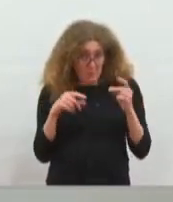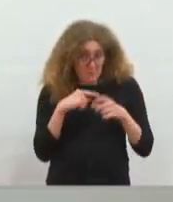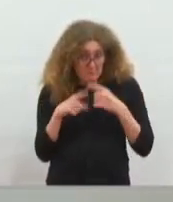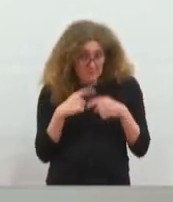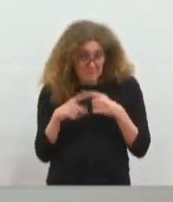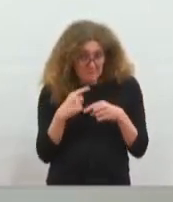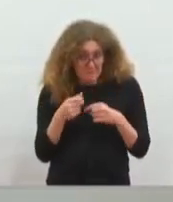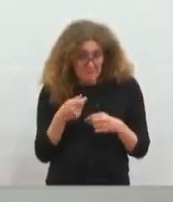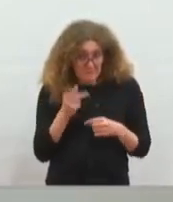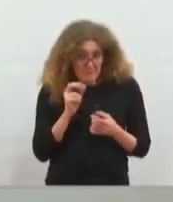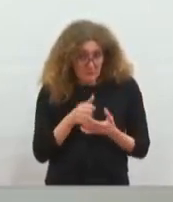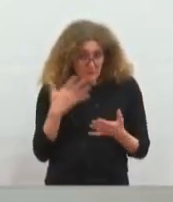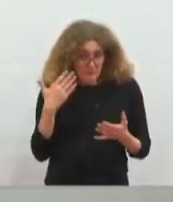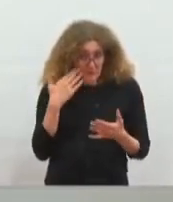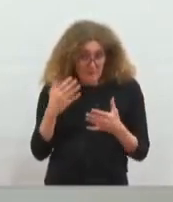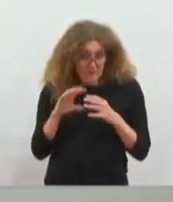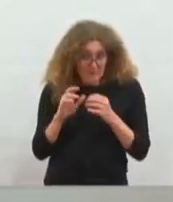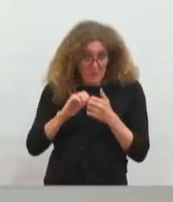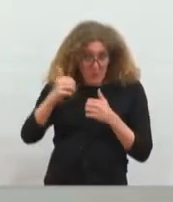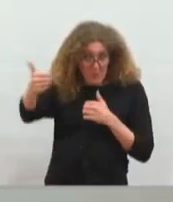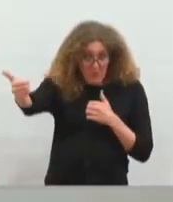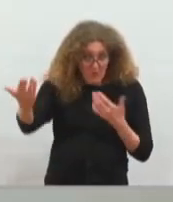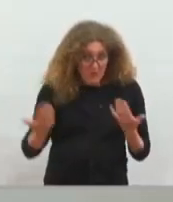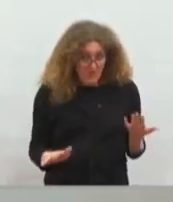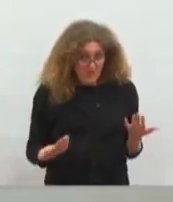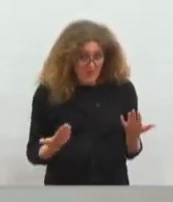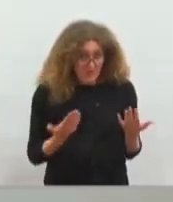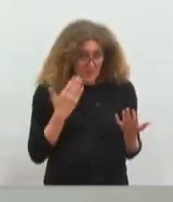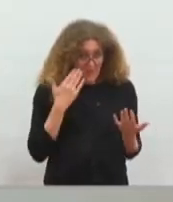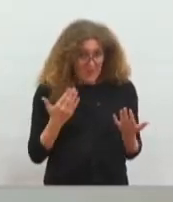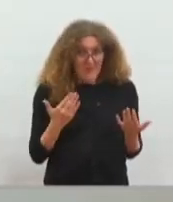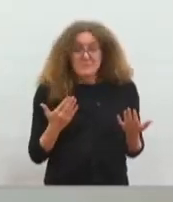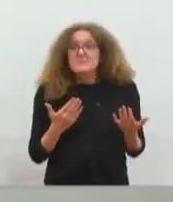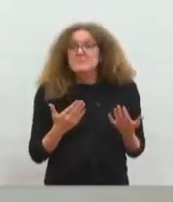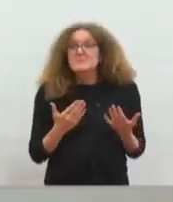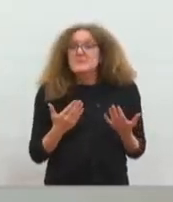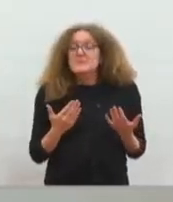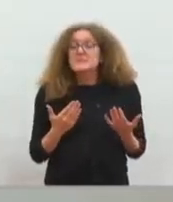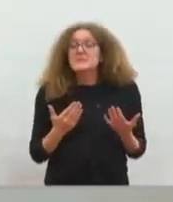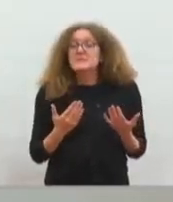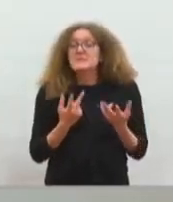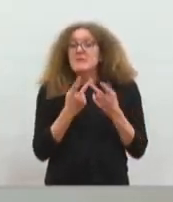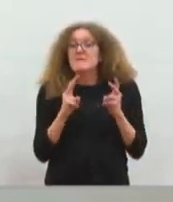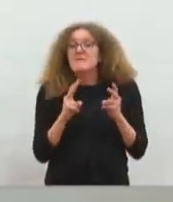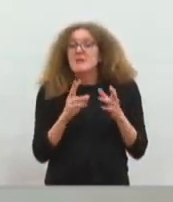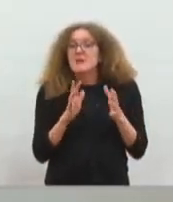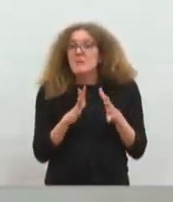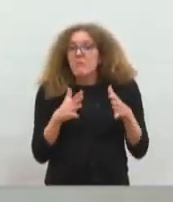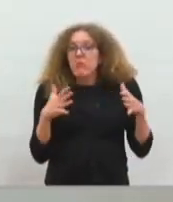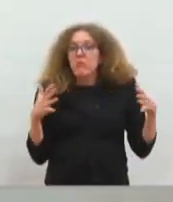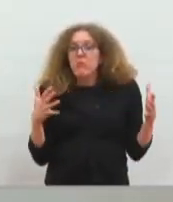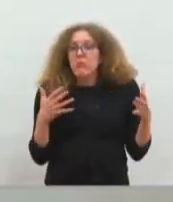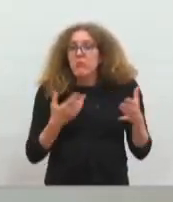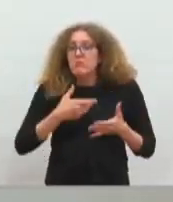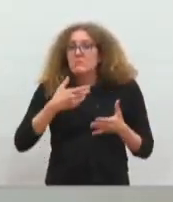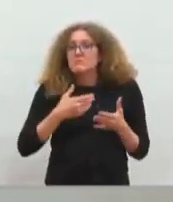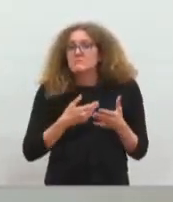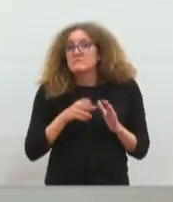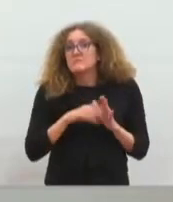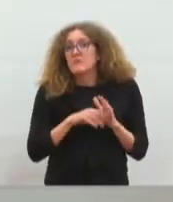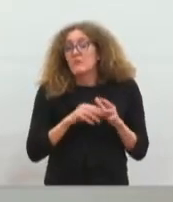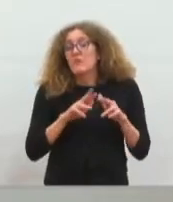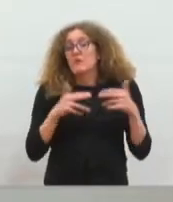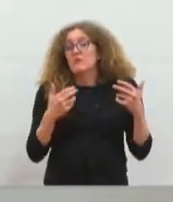dans les territoires les plus éloignés et il est beaucoup moins cher dans les territoires les plus denses. Et donc, on assiste ici à une solidarité